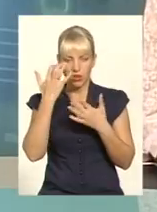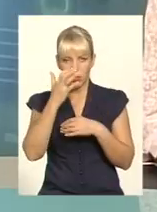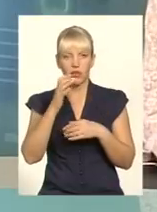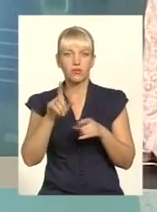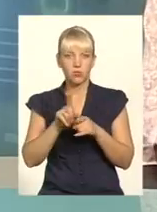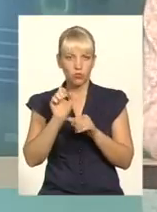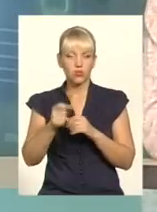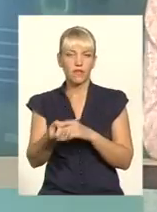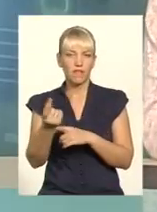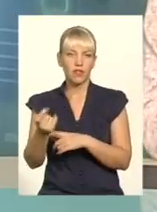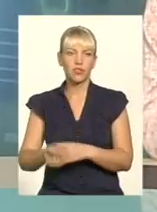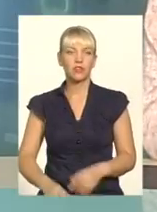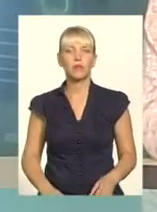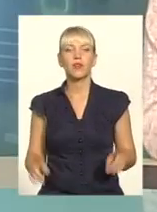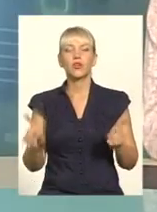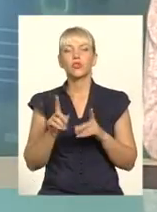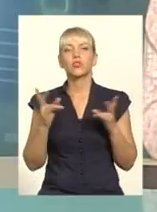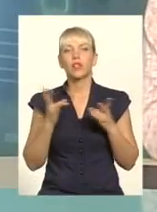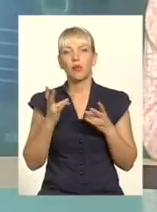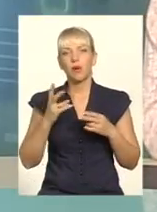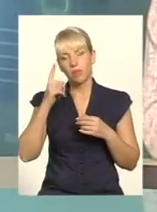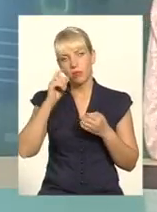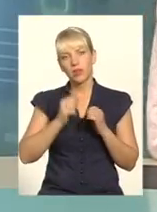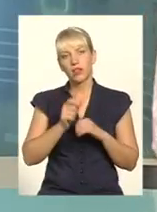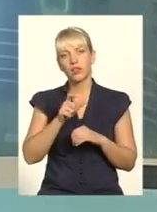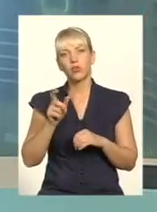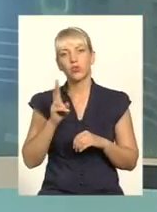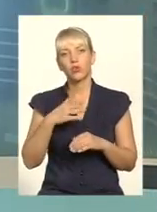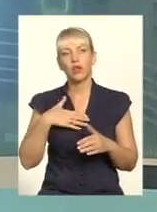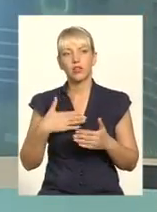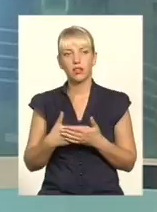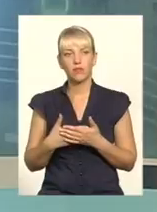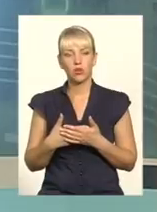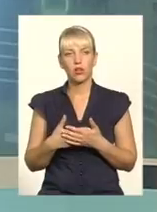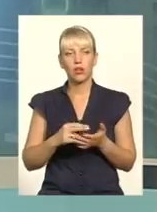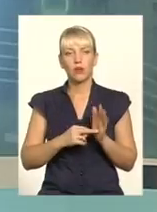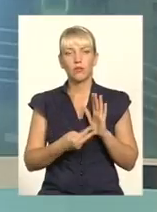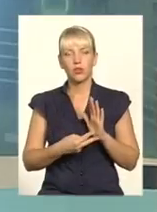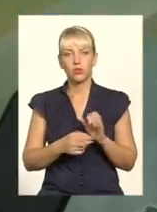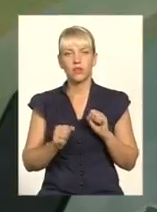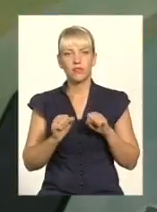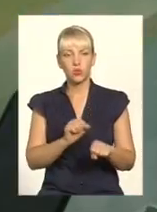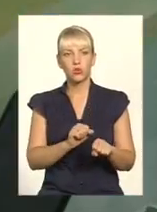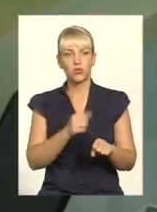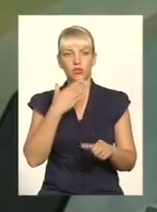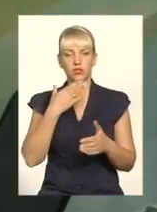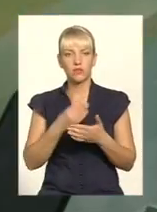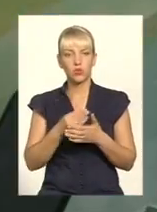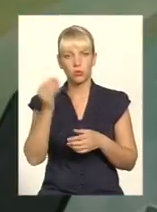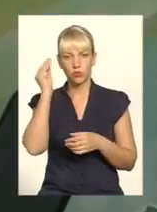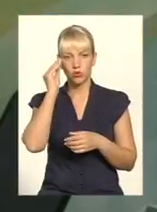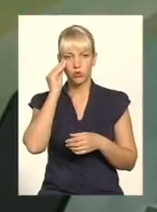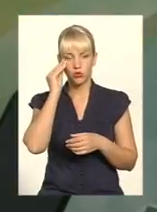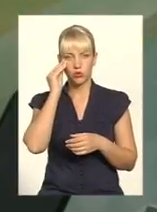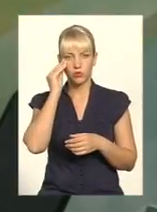насамперед, на вашу думку, варто пам'ятати тим, хто активно планує відстоювати свою позицію